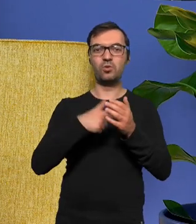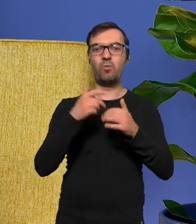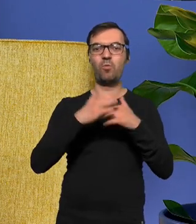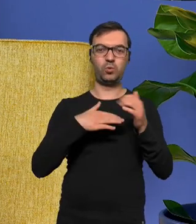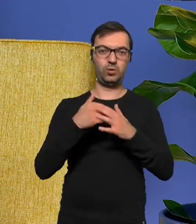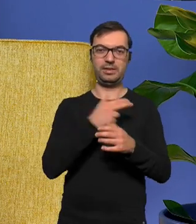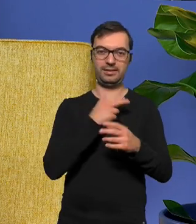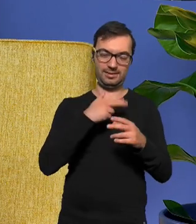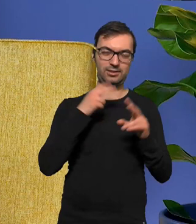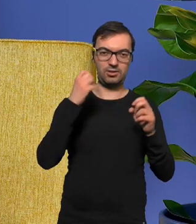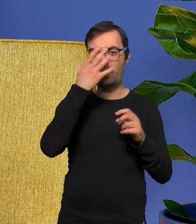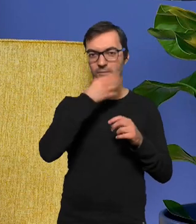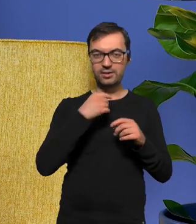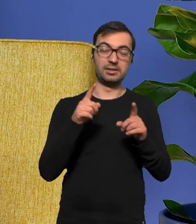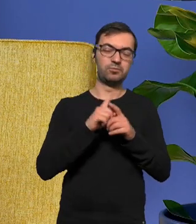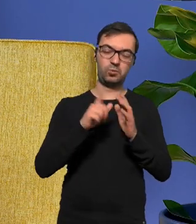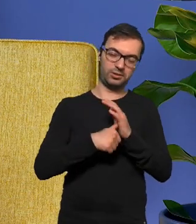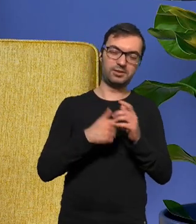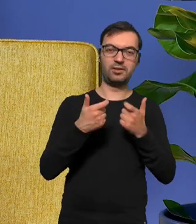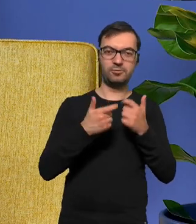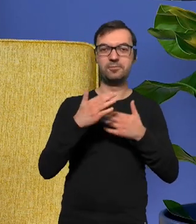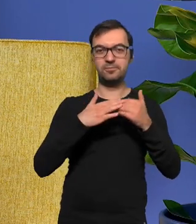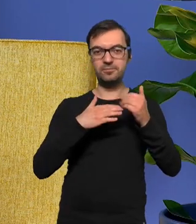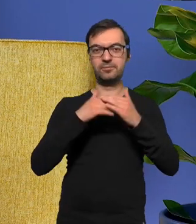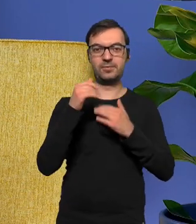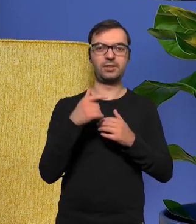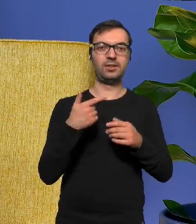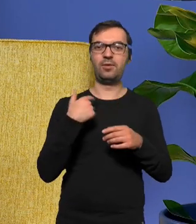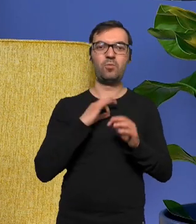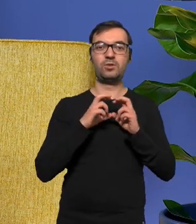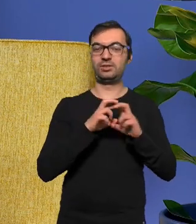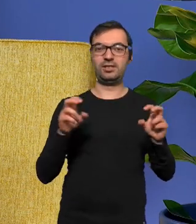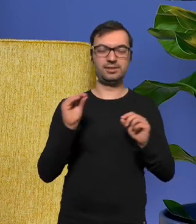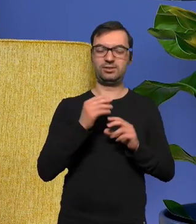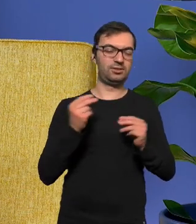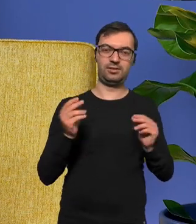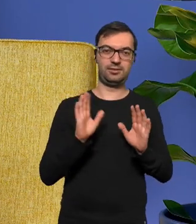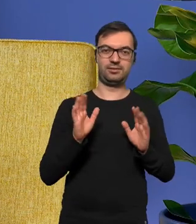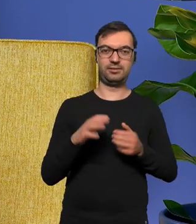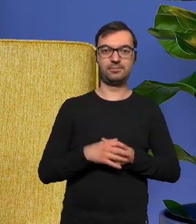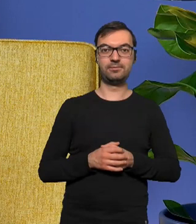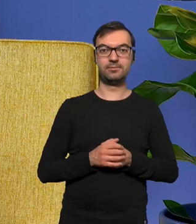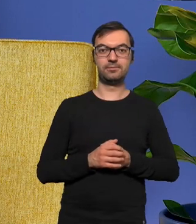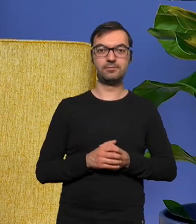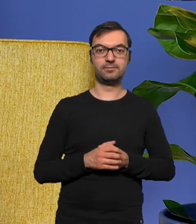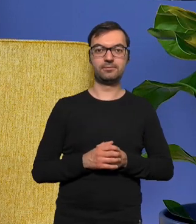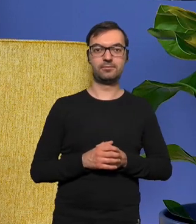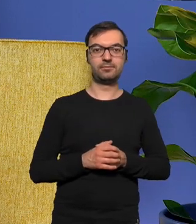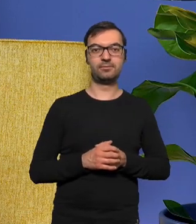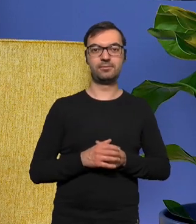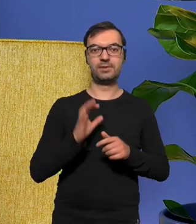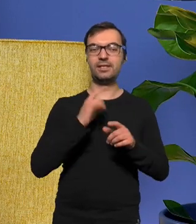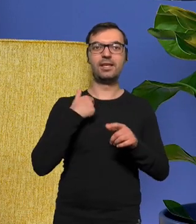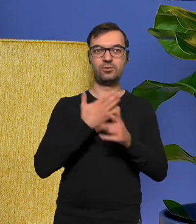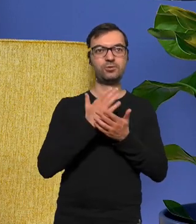i tak i płytami także to jeszcze nie jest mój czas żeby że zostałem